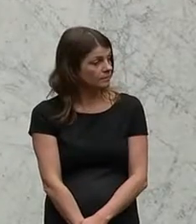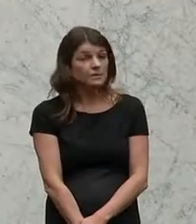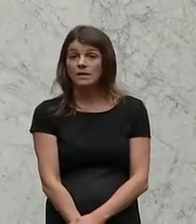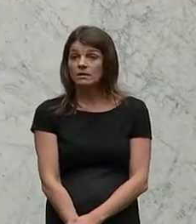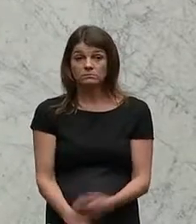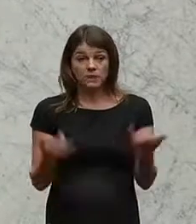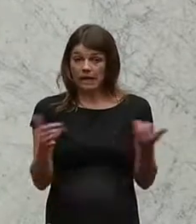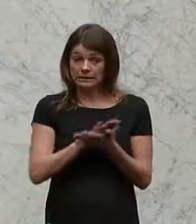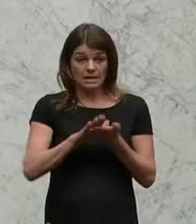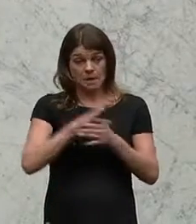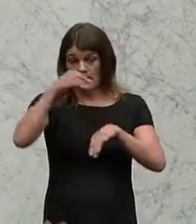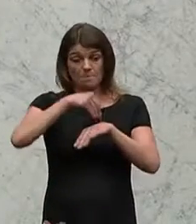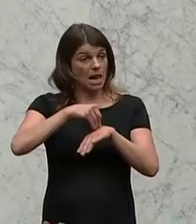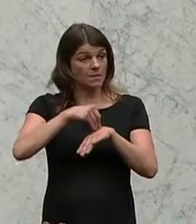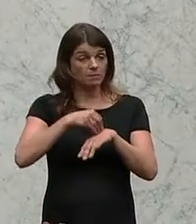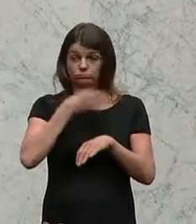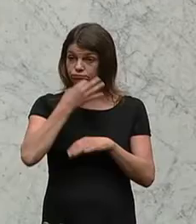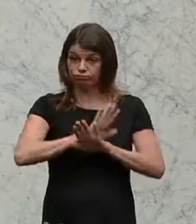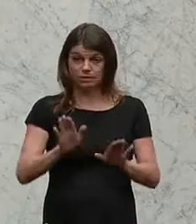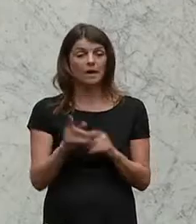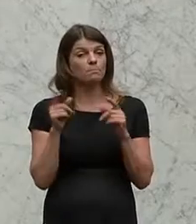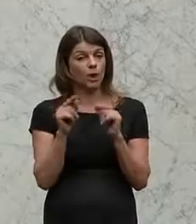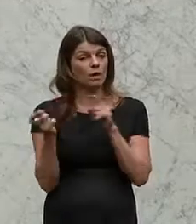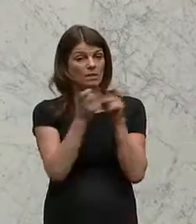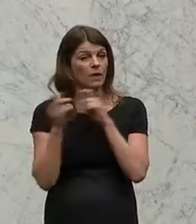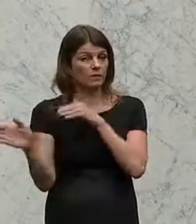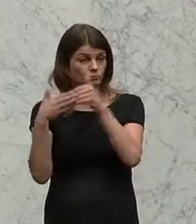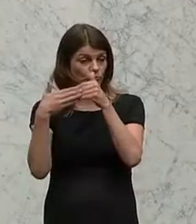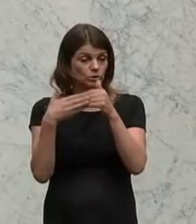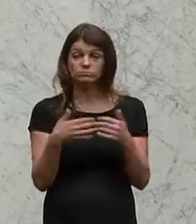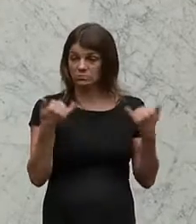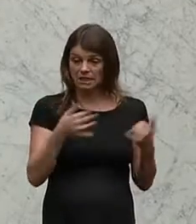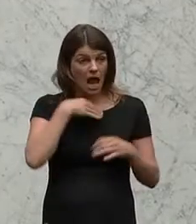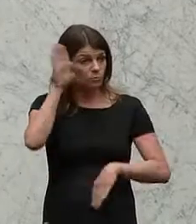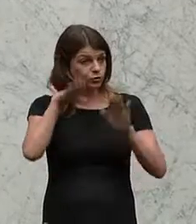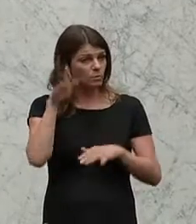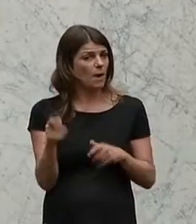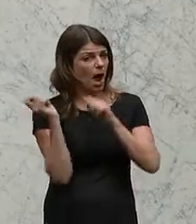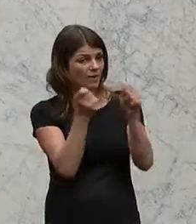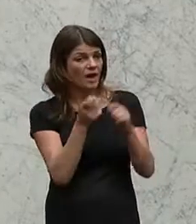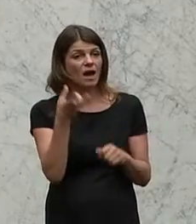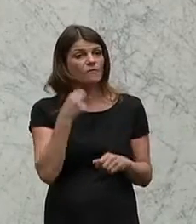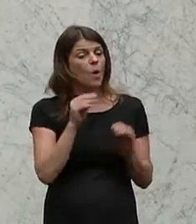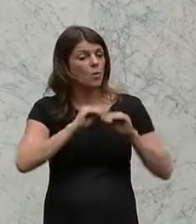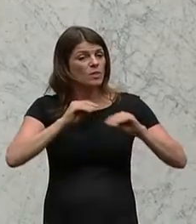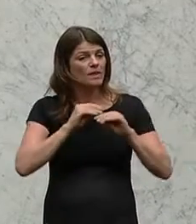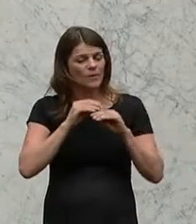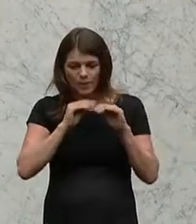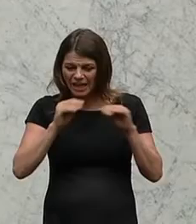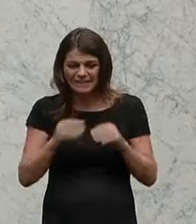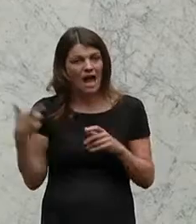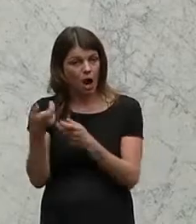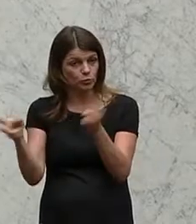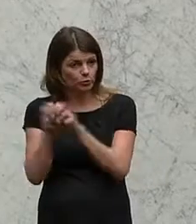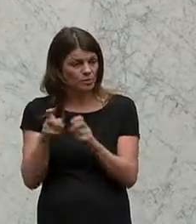Zu Wort ist niemand mehr gemeldet. Die Debatte ist geschlossen. Wir stimmen ab über den Antrag des Unterrichtsausschusses,